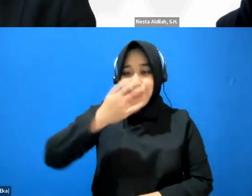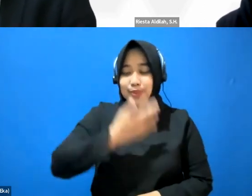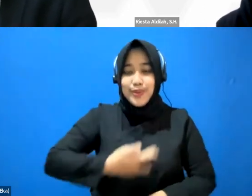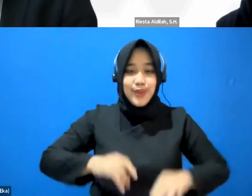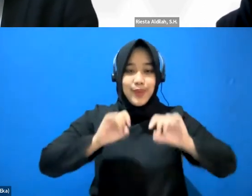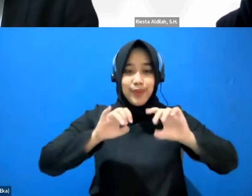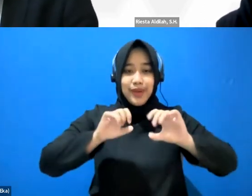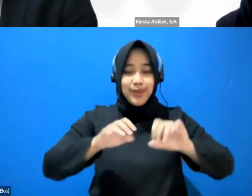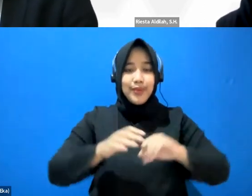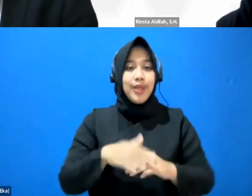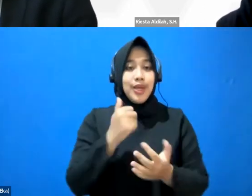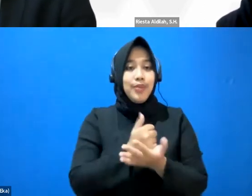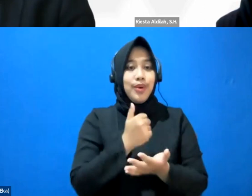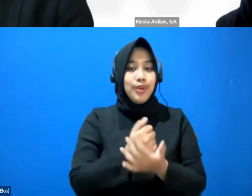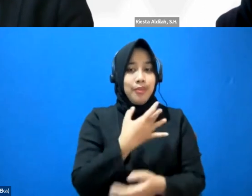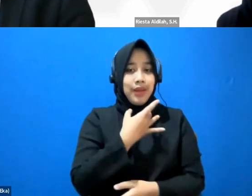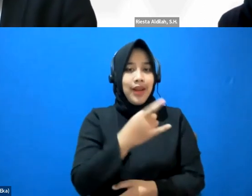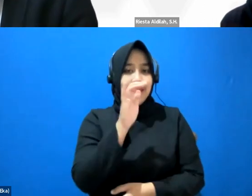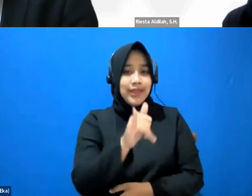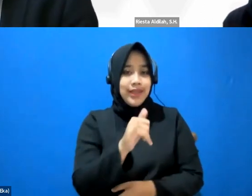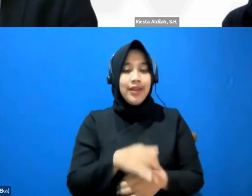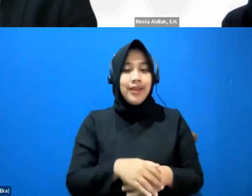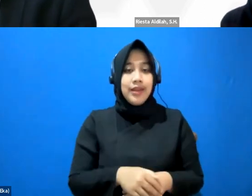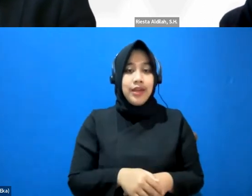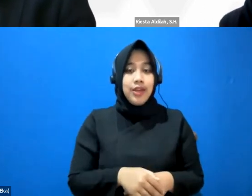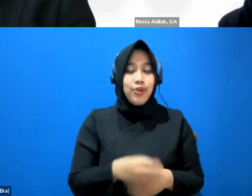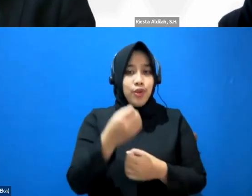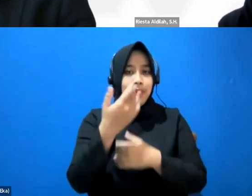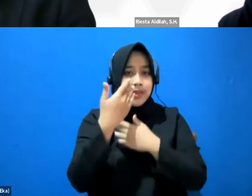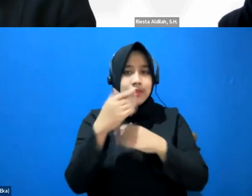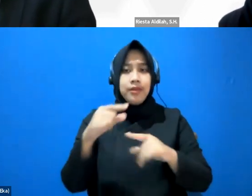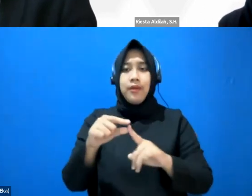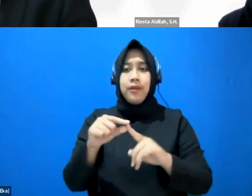Ini menarik bicaranya. Sudah dengar Ibrahim dan Patra tadi.